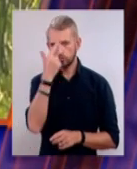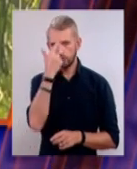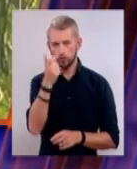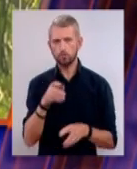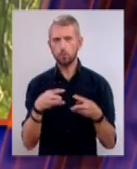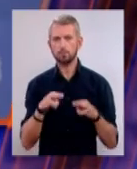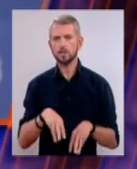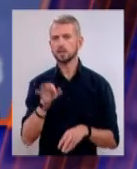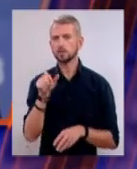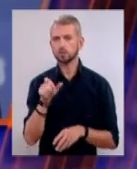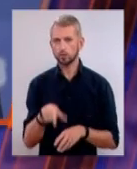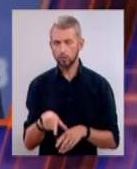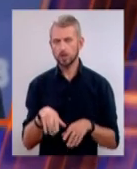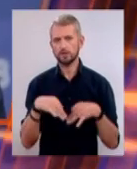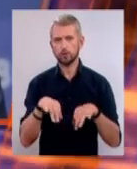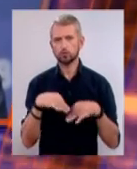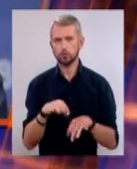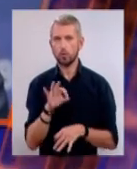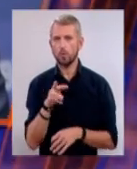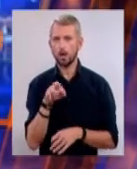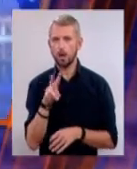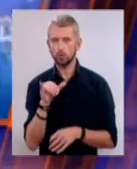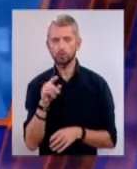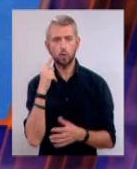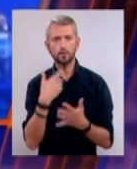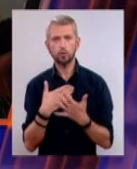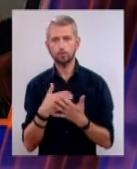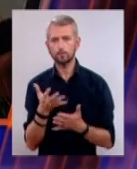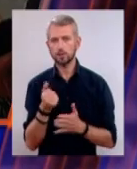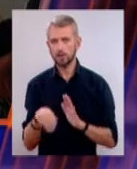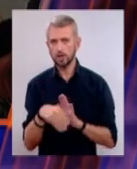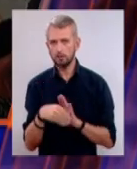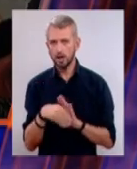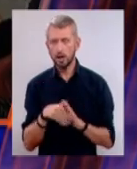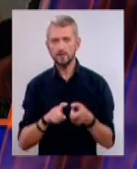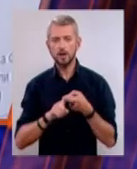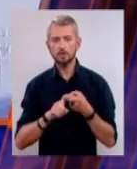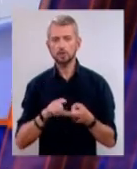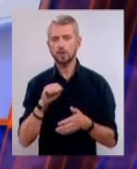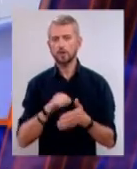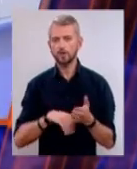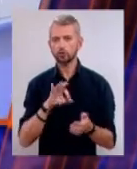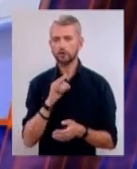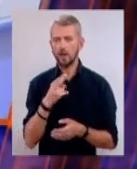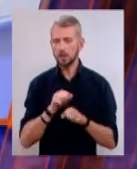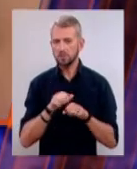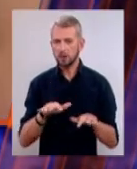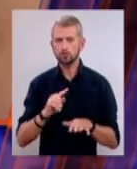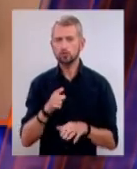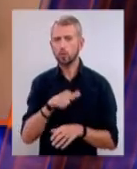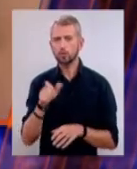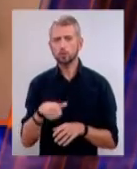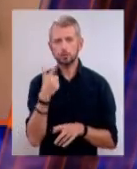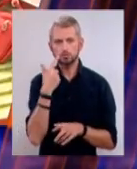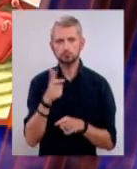інфраструктури Володимиру Меляну про підозру в отриманні хабара. Залежність від соціальних мереж. Чому люди дедалі частіше